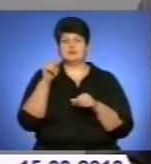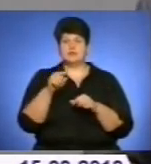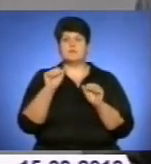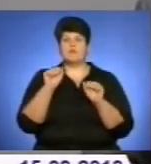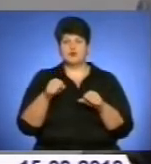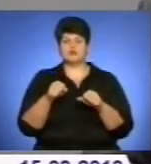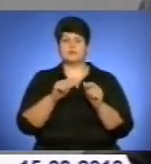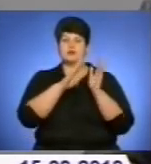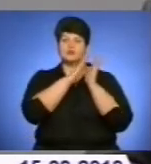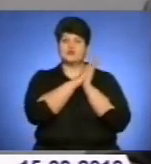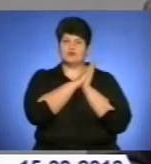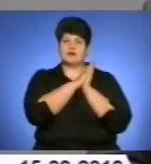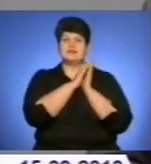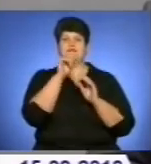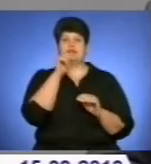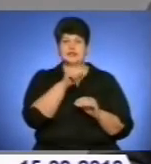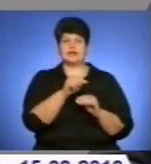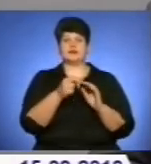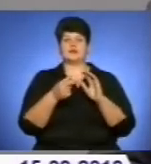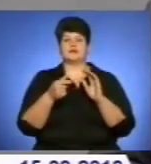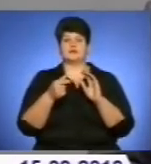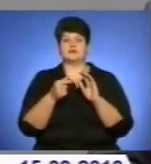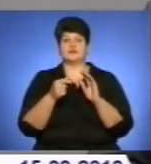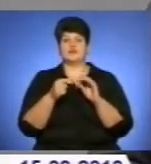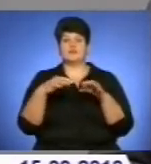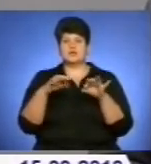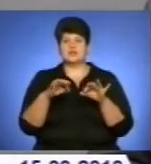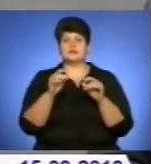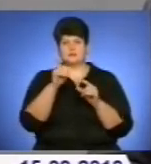місці, до вас підійдуть, якщо це критична ситуація, а